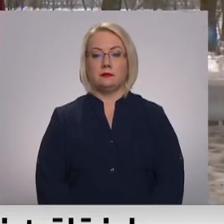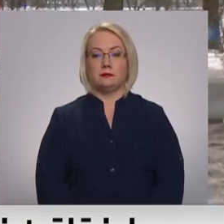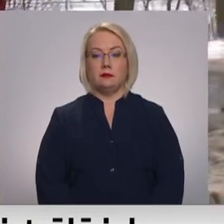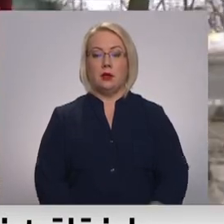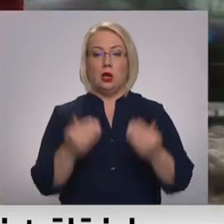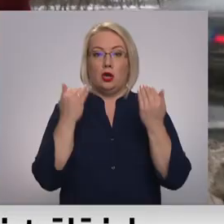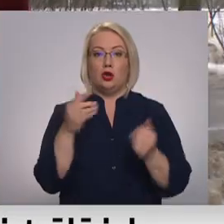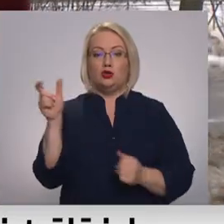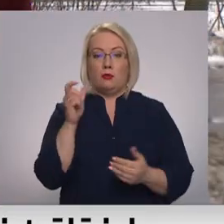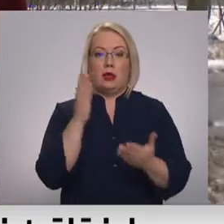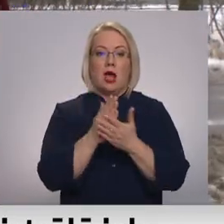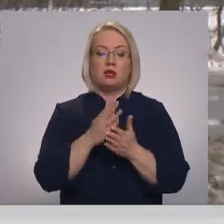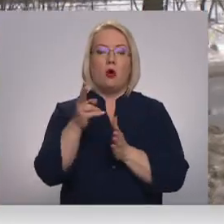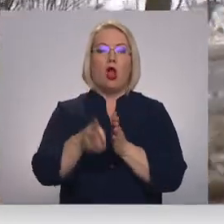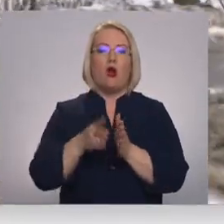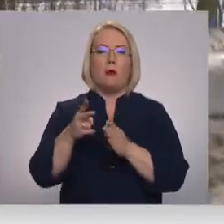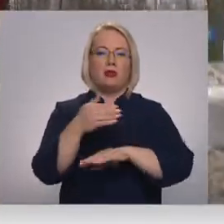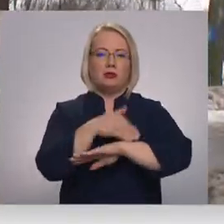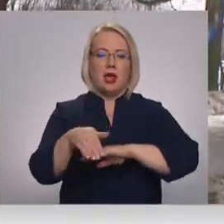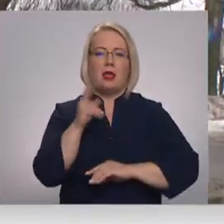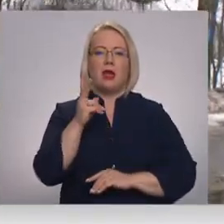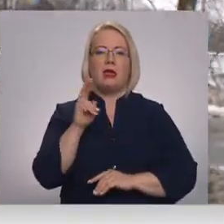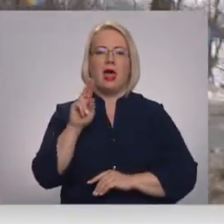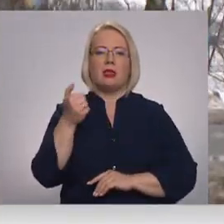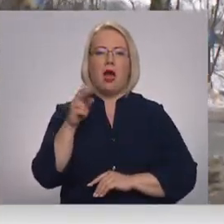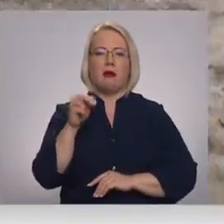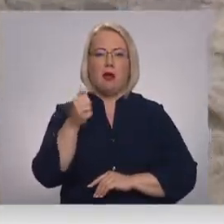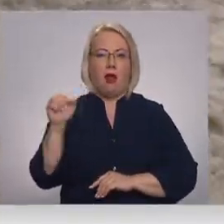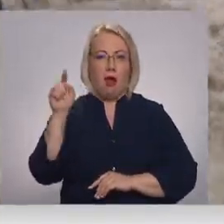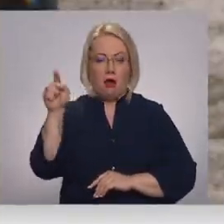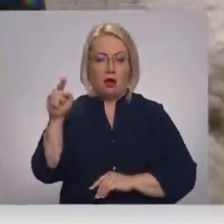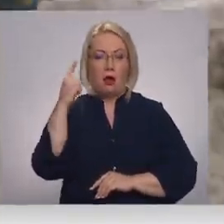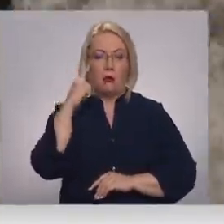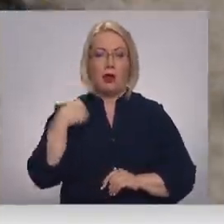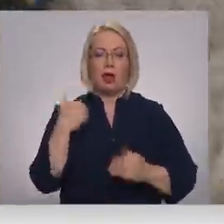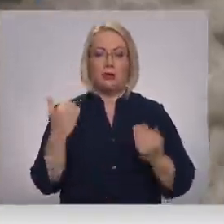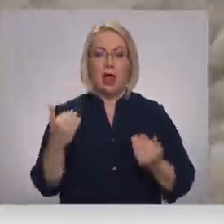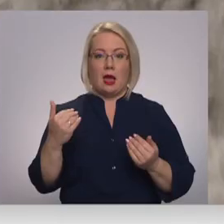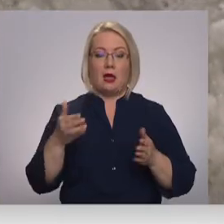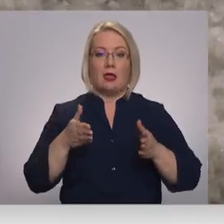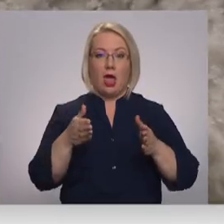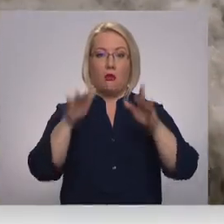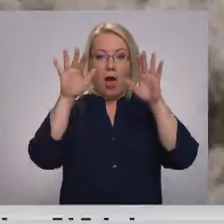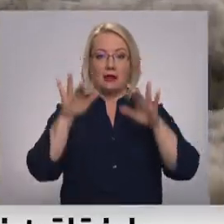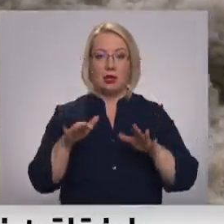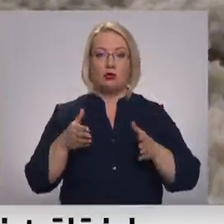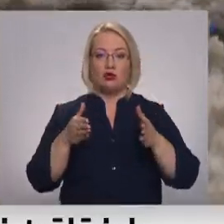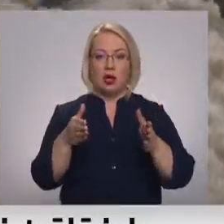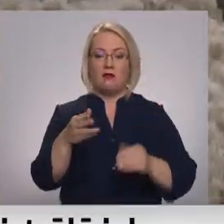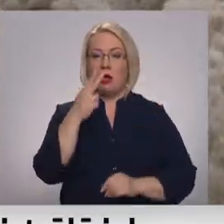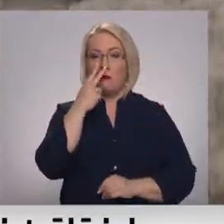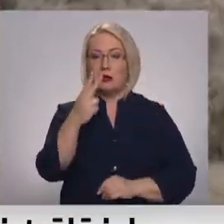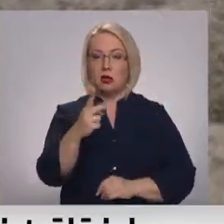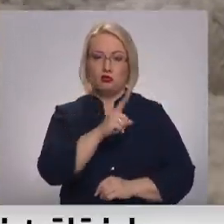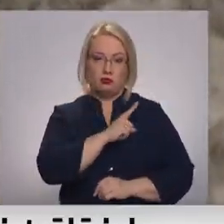Šobrīd atrodos lokomatīvas ielā Čengarāgā. Ja jūs domājat, ka tagad es eju pa aizsniegu šietvi, paskatieties